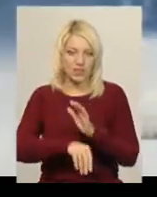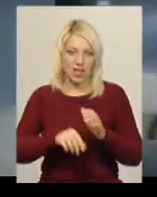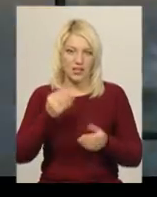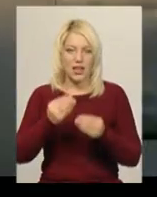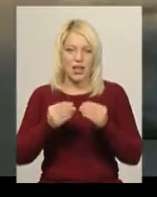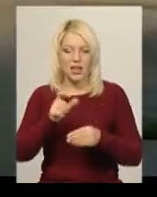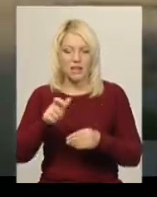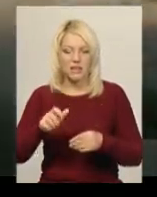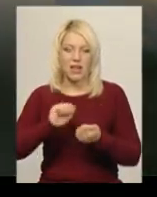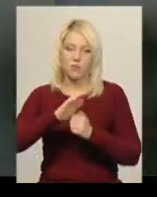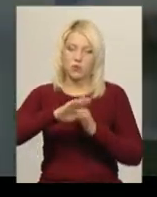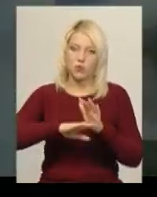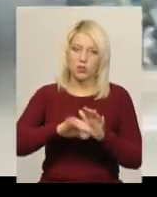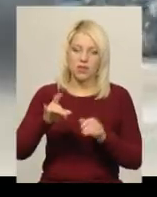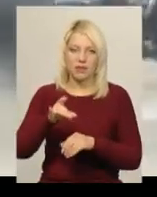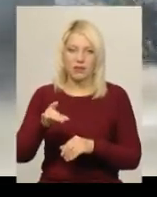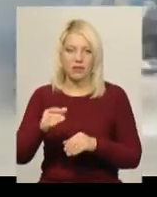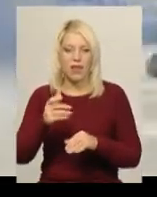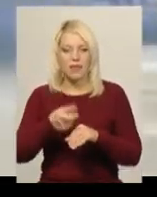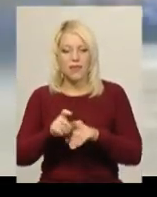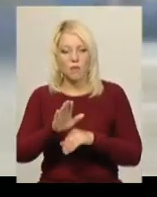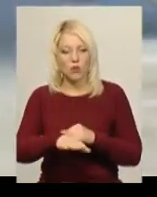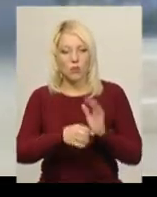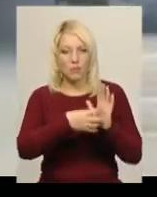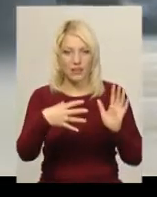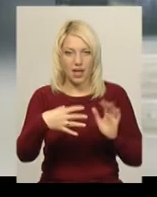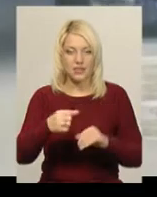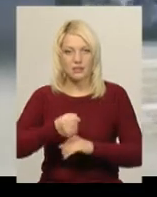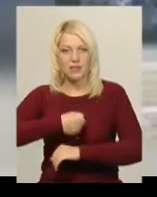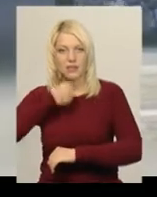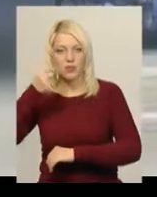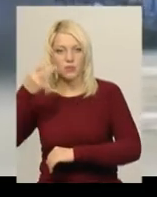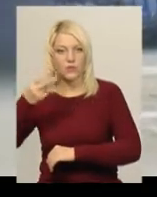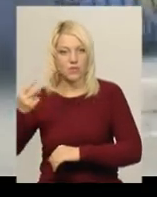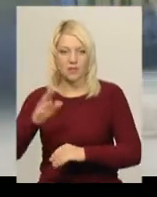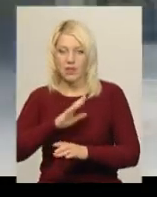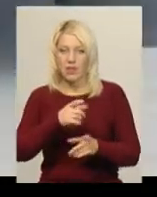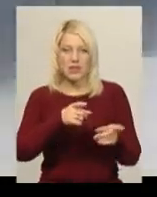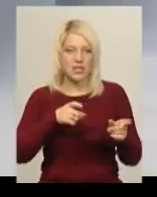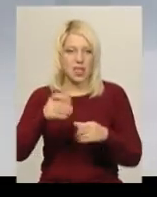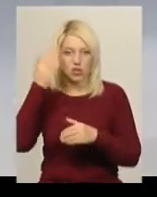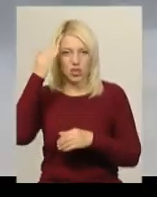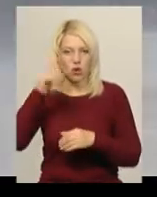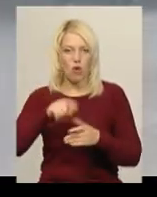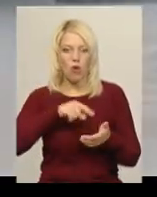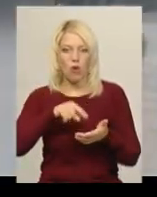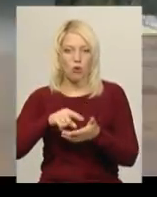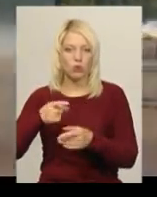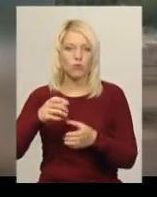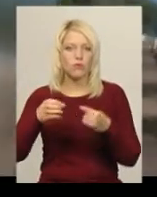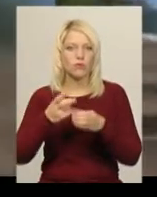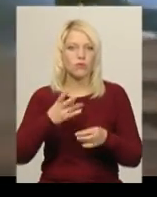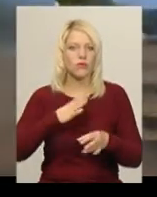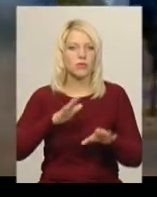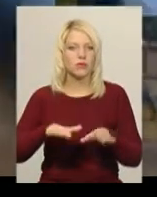-Подільського та району. Наймолодшому – 15 років, найстаршому – 22. Тренер, каже, не залучає іногородніх чи вікових гравців, бо команда має бути